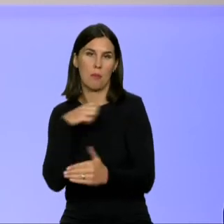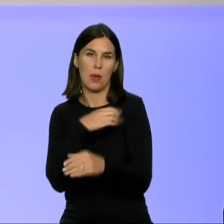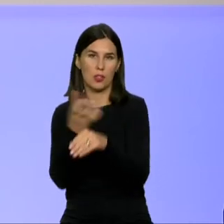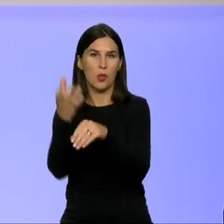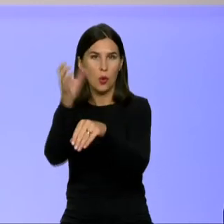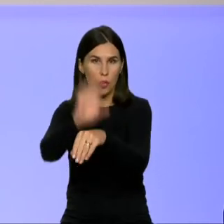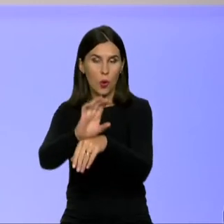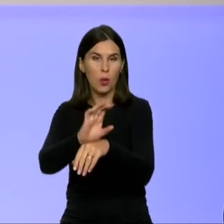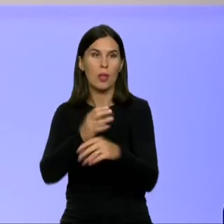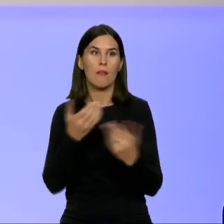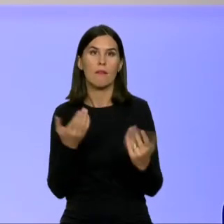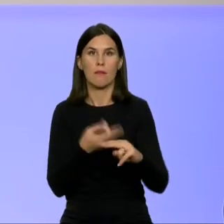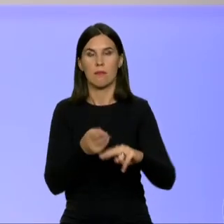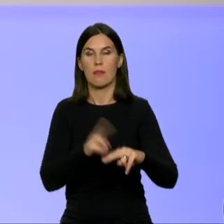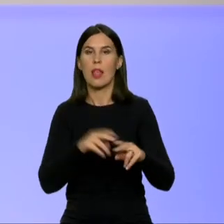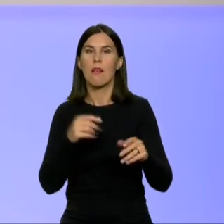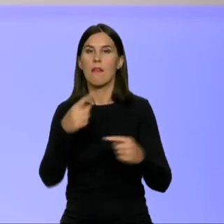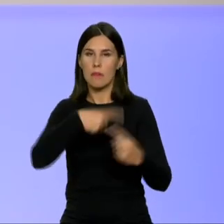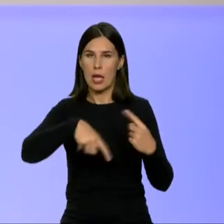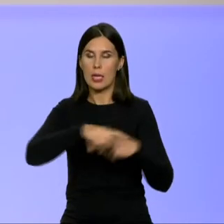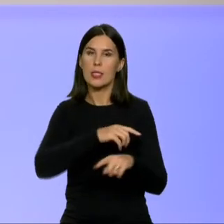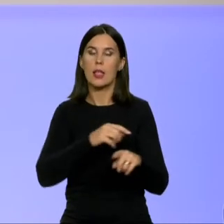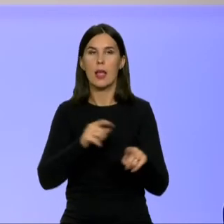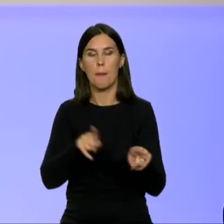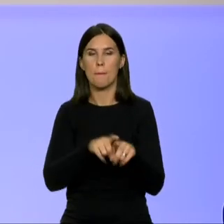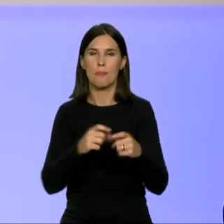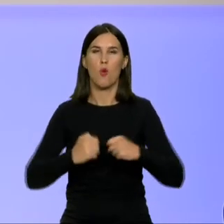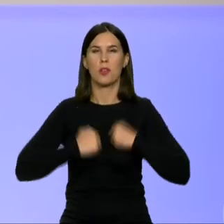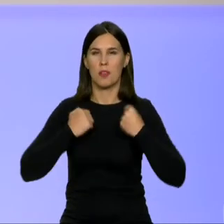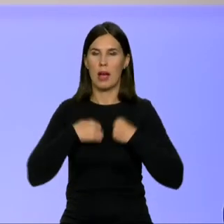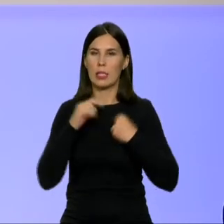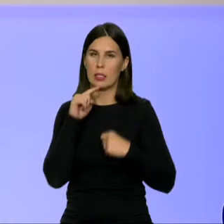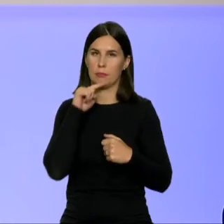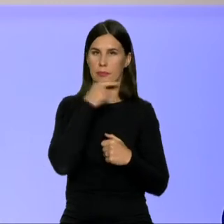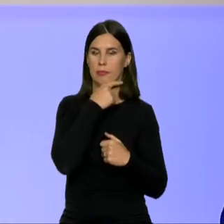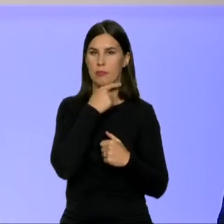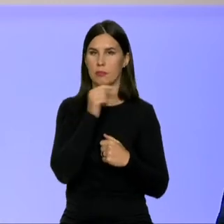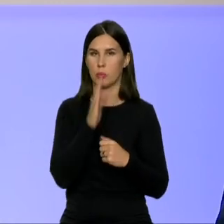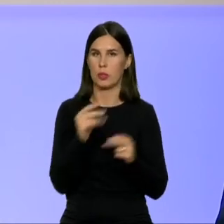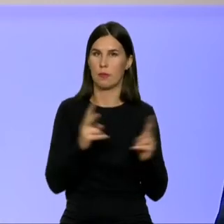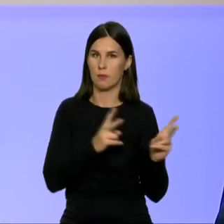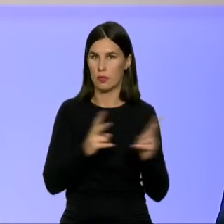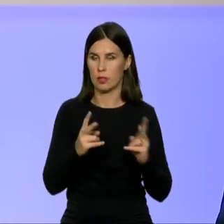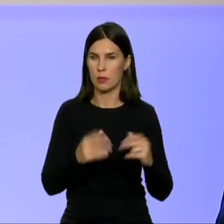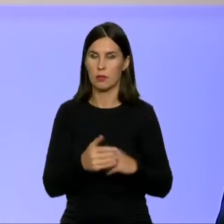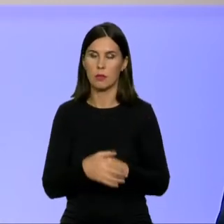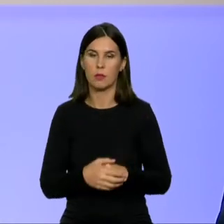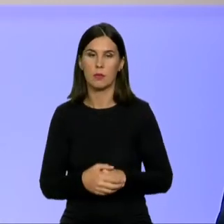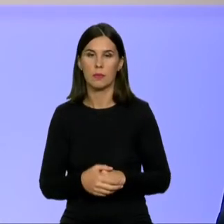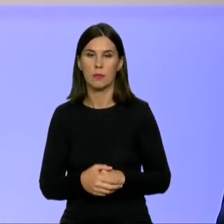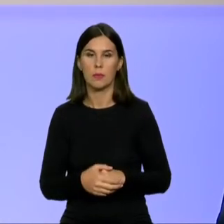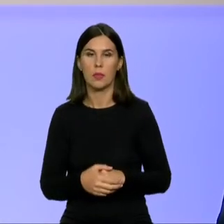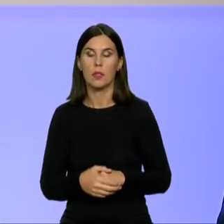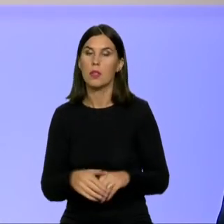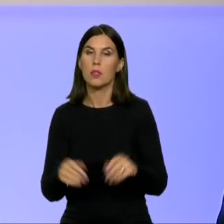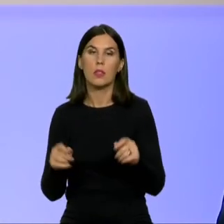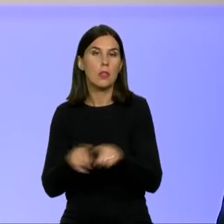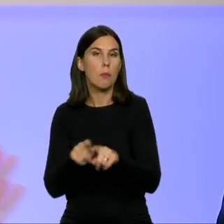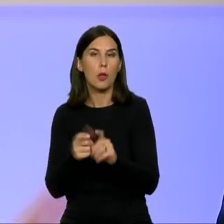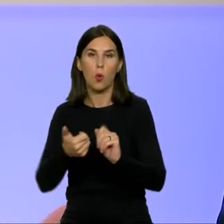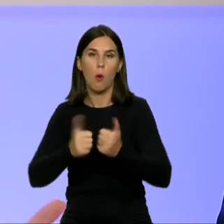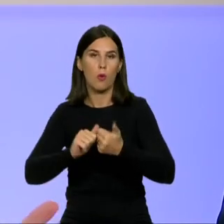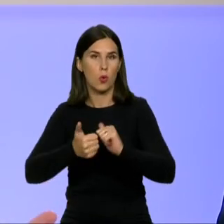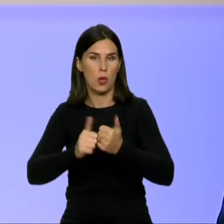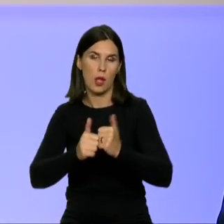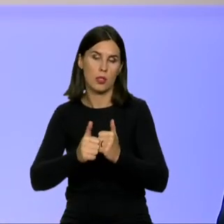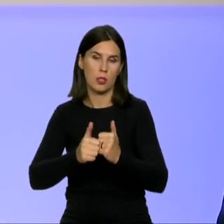taupyti, bet valstybė prisimstam tikrą naštos dalį. Kas man atrodo, racionalu ir labai svarbu ir konkurenciniam pranašumės žiūrėti, kaip